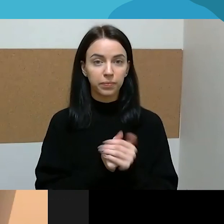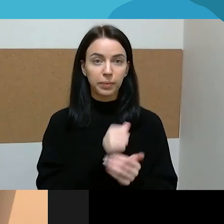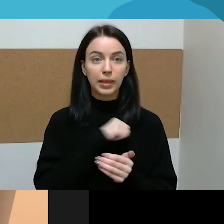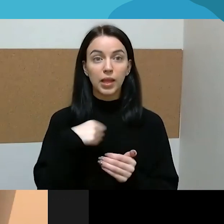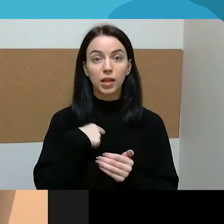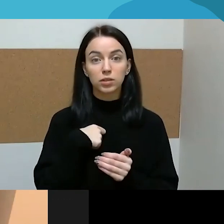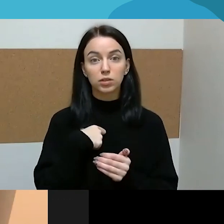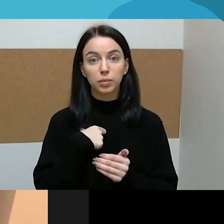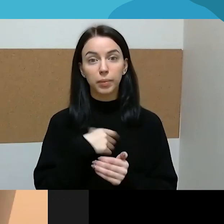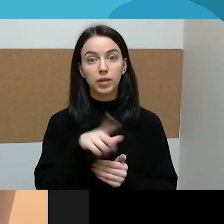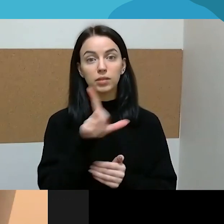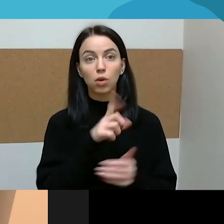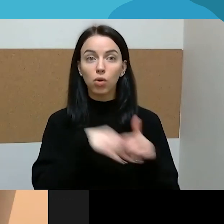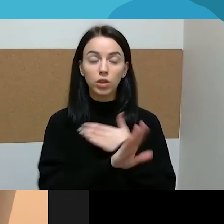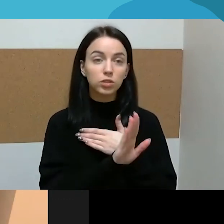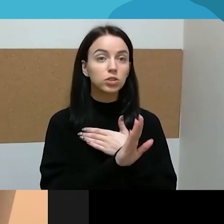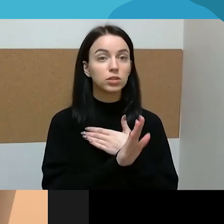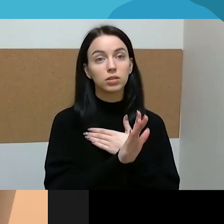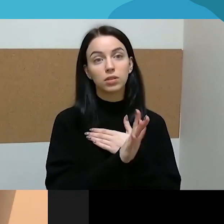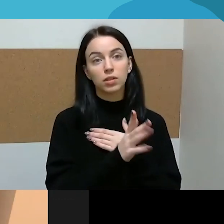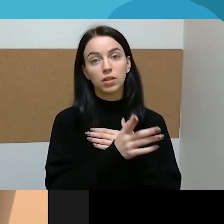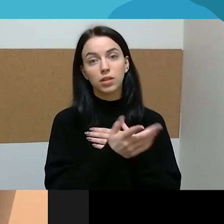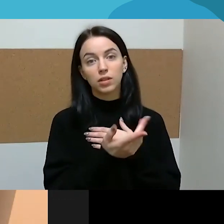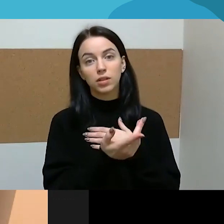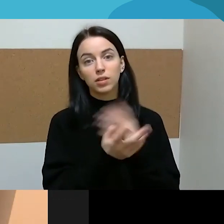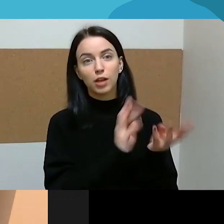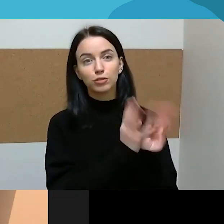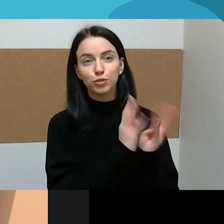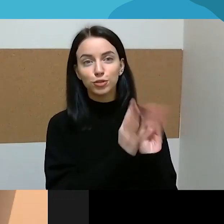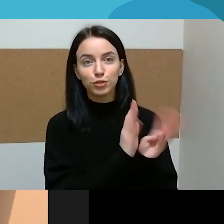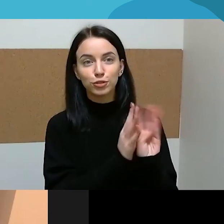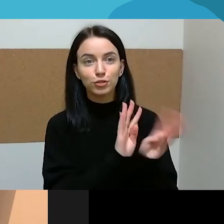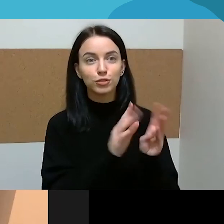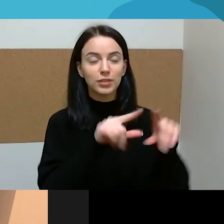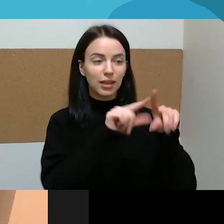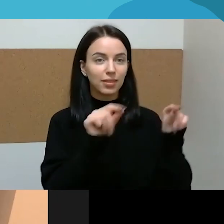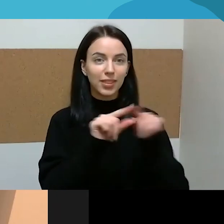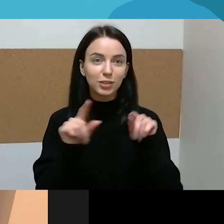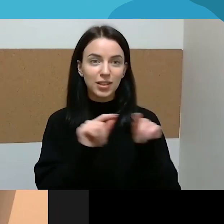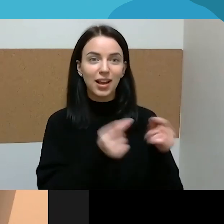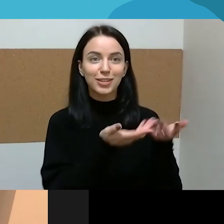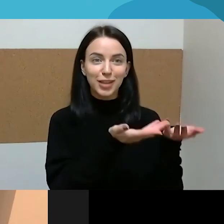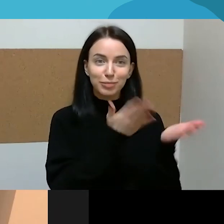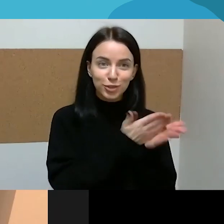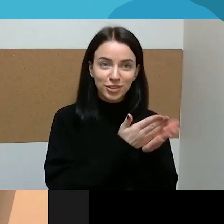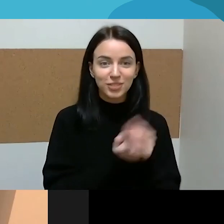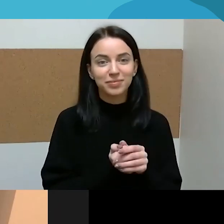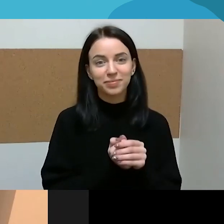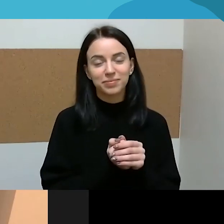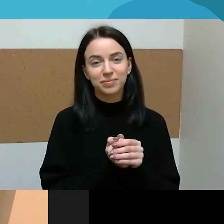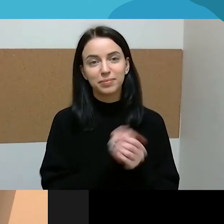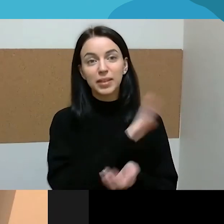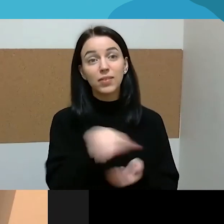užkurti laužą, ten mes kepam dešrelės, nesakysiu, kur nesiučiu nelabai legaliai, bet nu, vaikam tai yra pramoga,